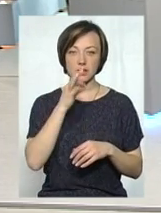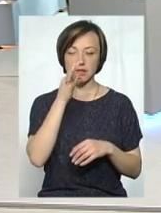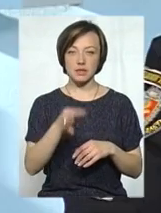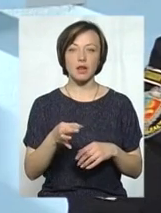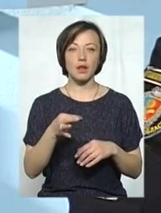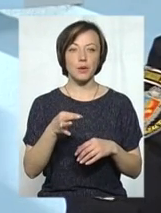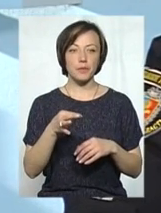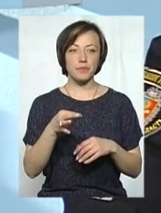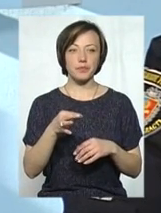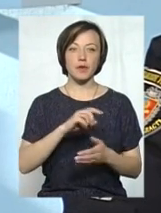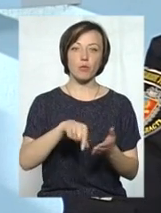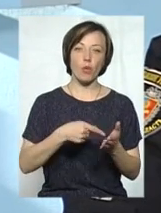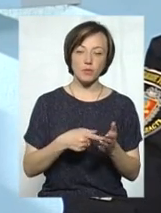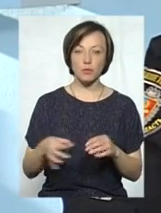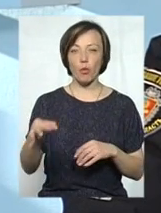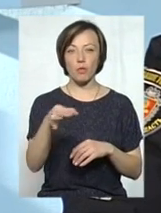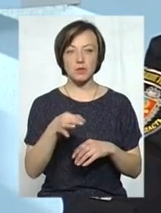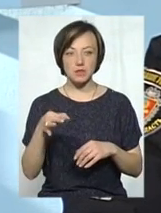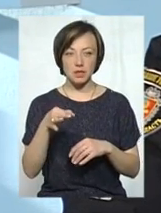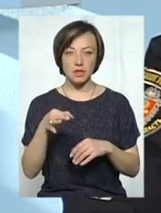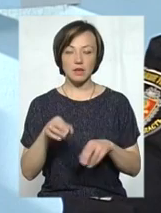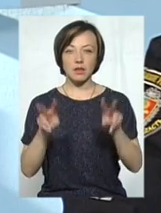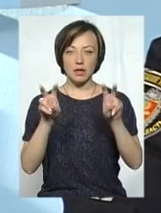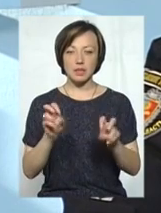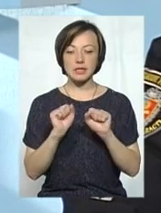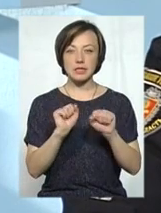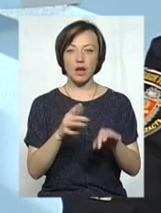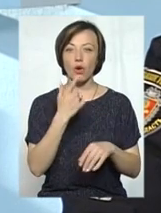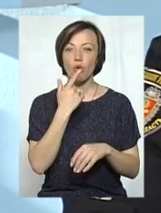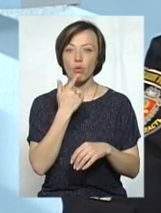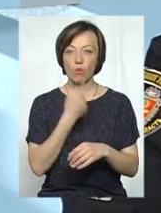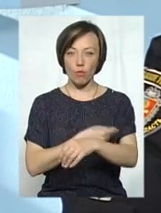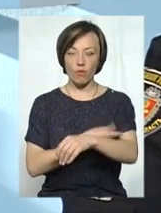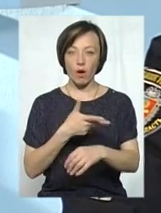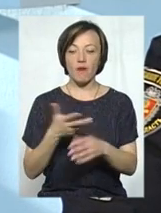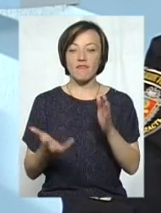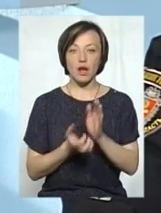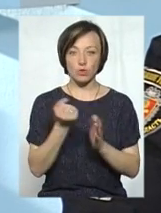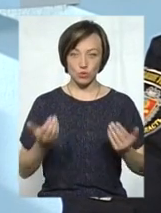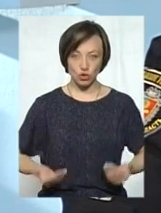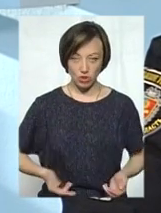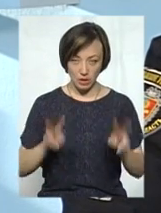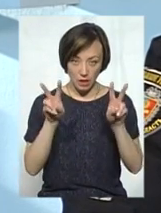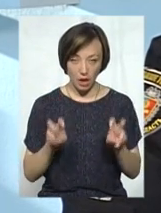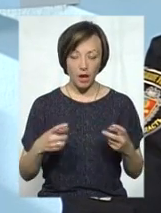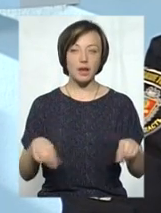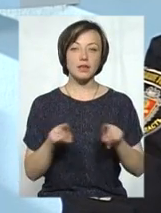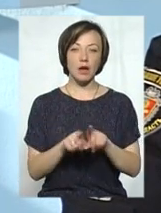як по місту, так і по області, здай кров, врятуй життя. Також ми провели обласний